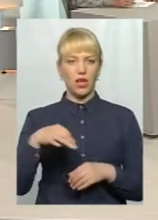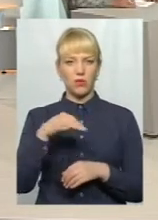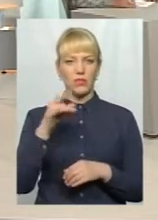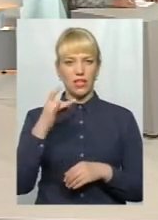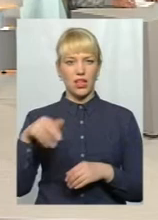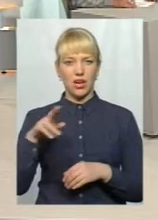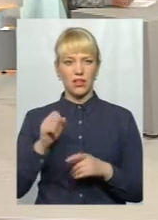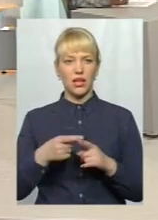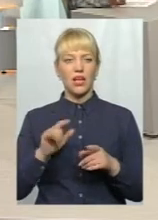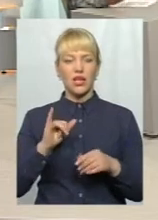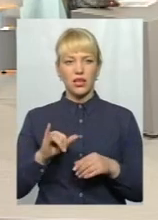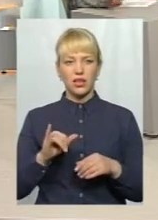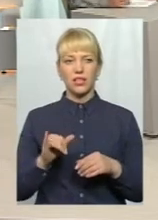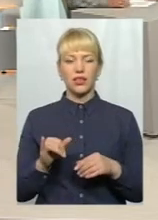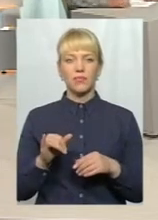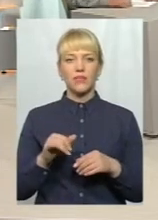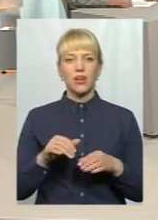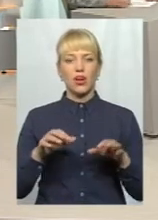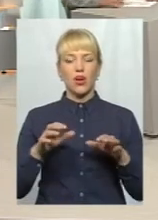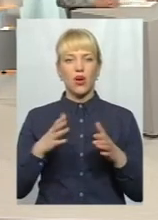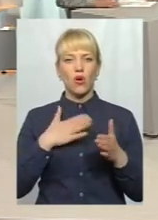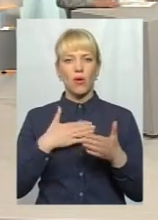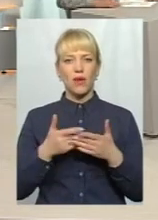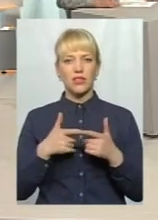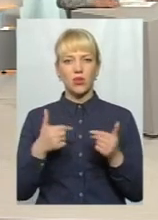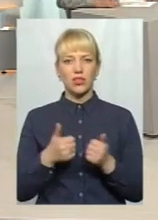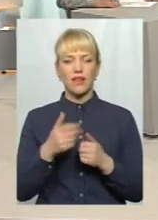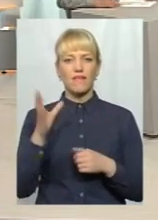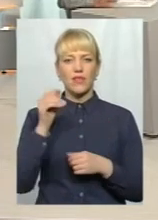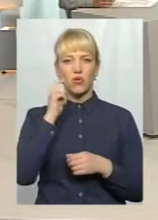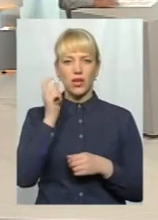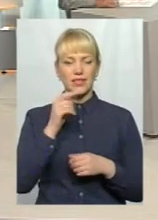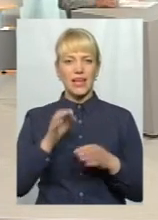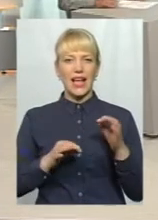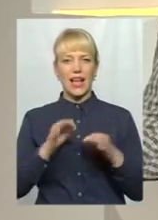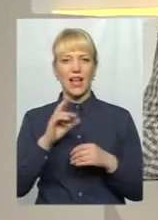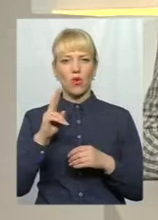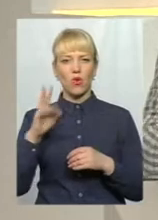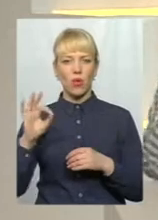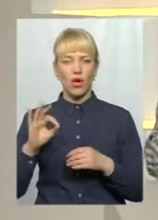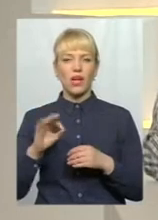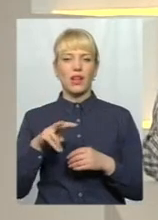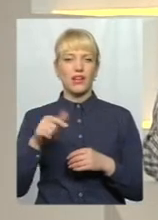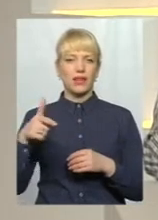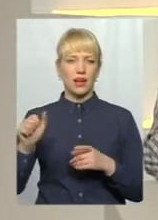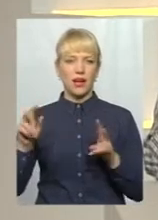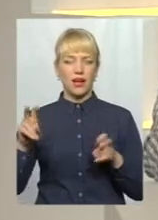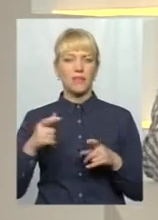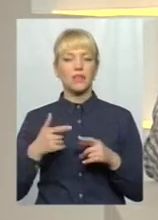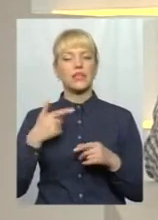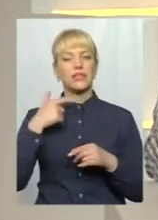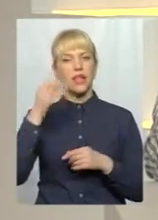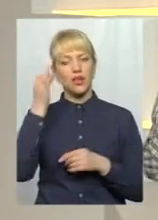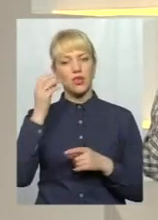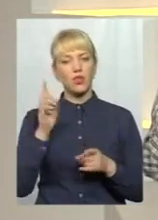голова обласного середку громадської організації «Всеукраїнська екологічна ліга». Також нагадаю, що глядачі можуть доєднатися до нашої розмови,